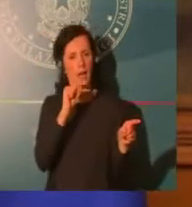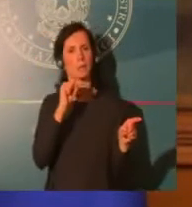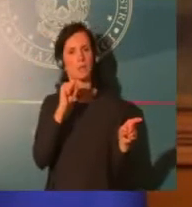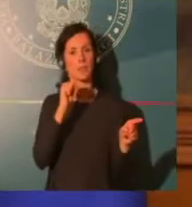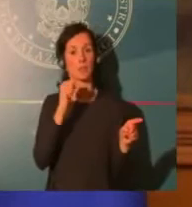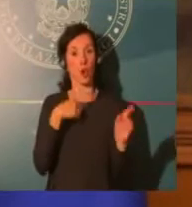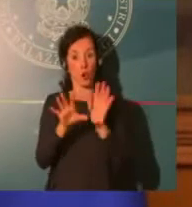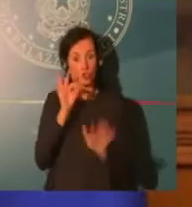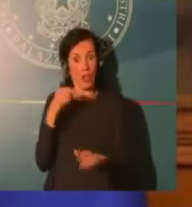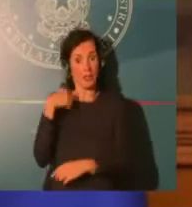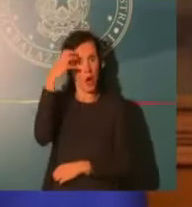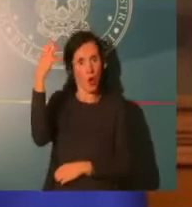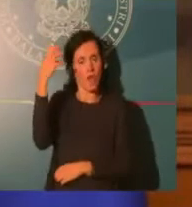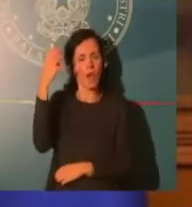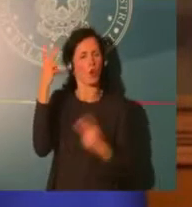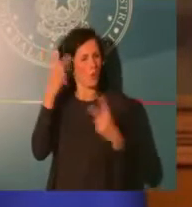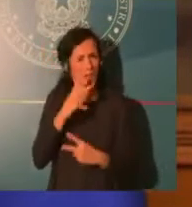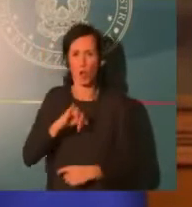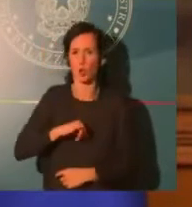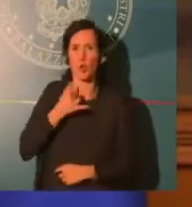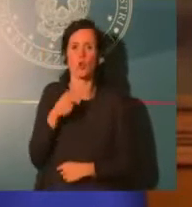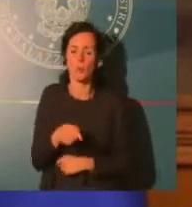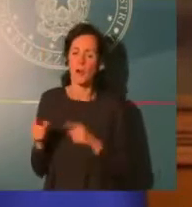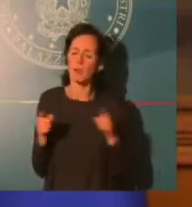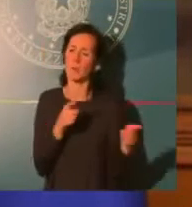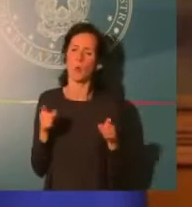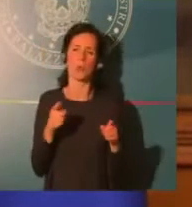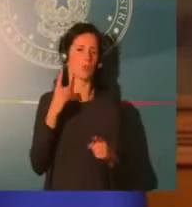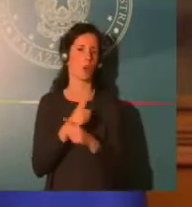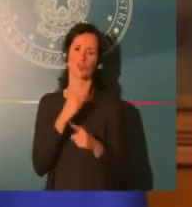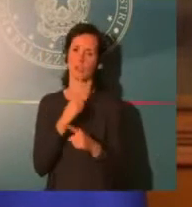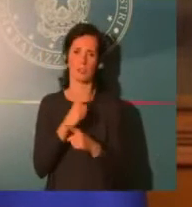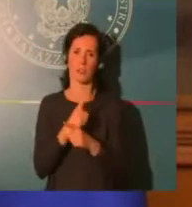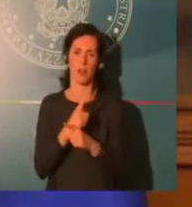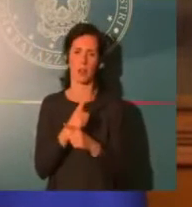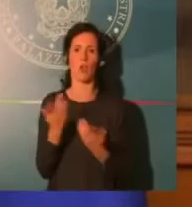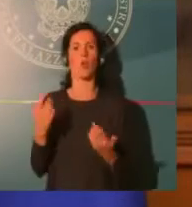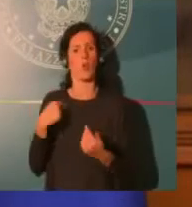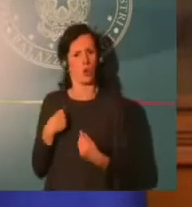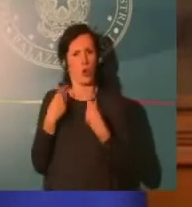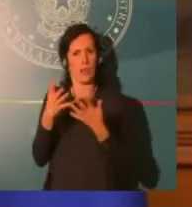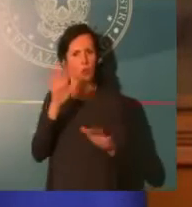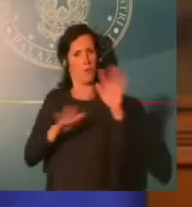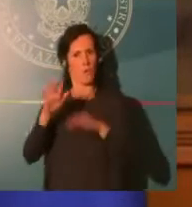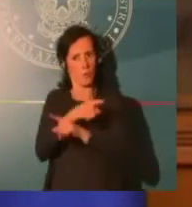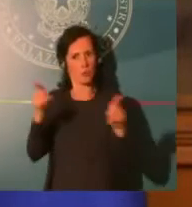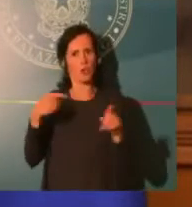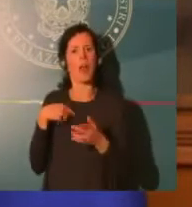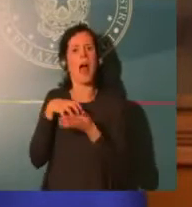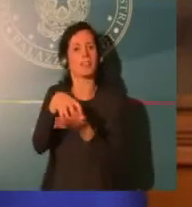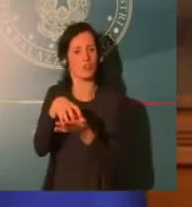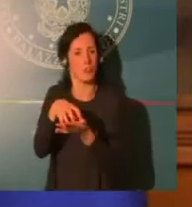misure. Oggi è tutto il giorno che poi incontriamo anche le associazioni di categoria, quelle più strutturate, quelle